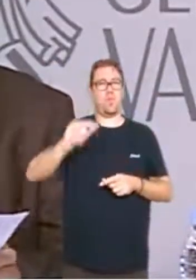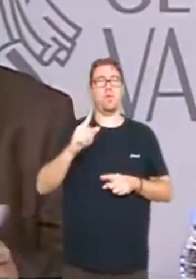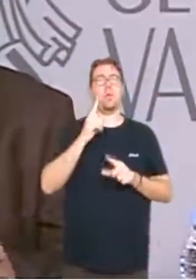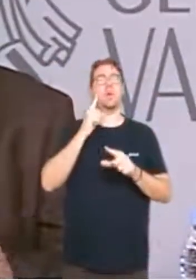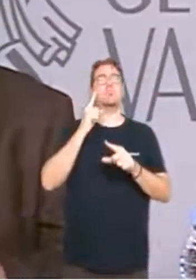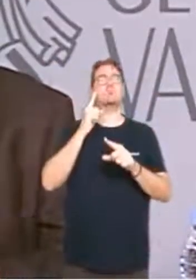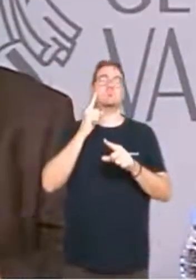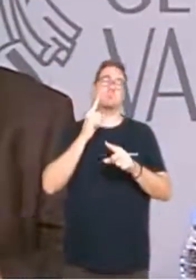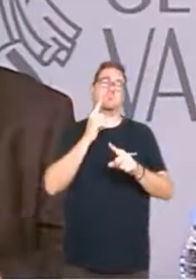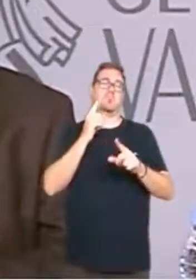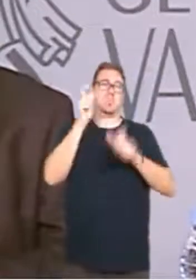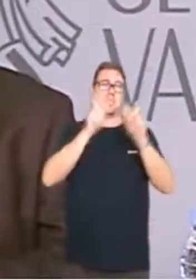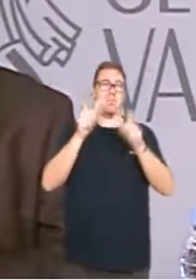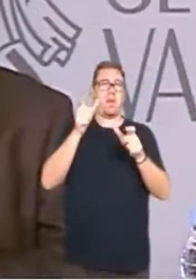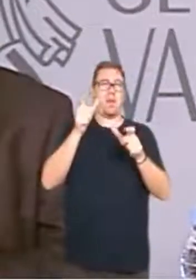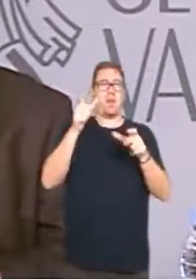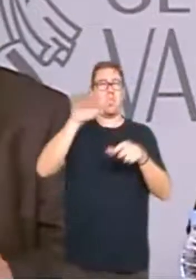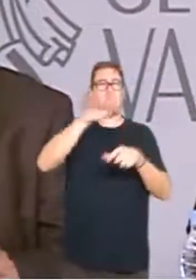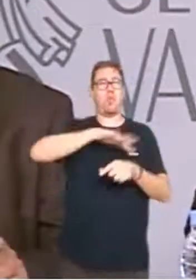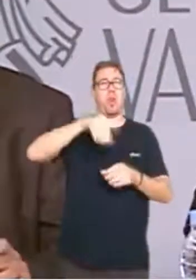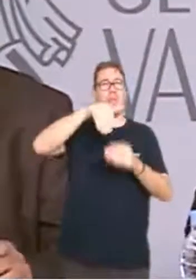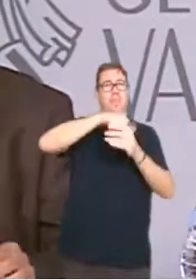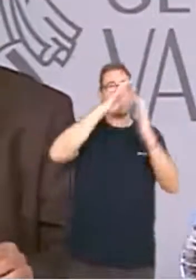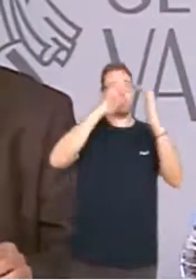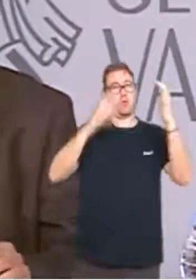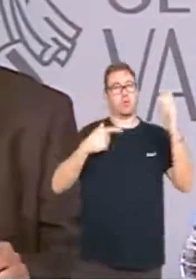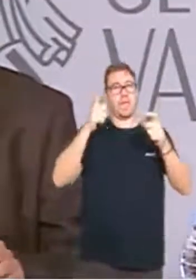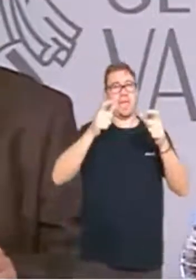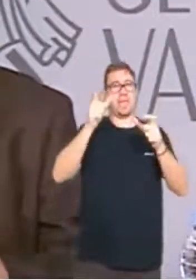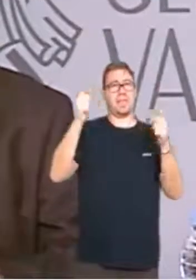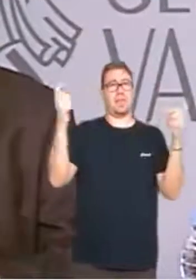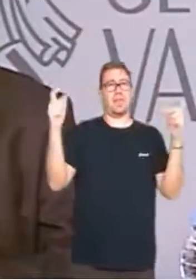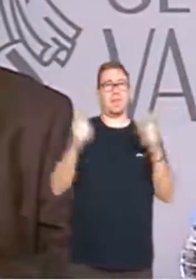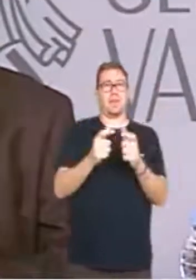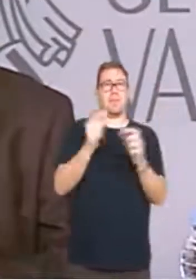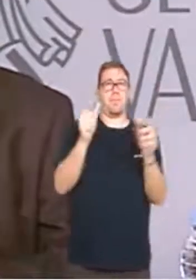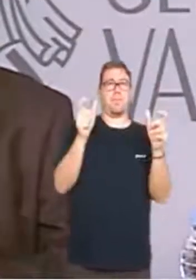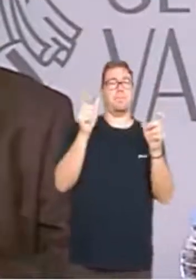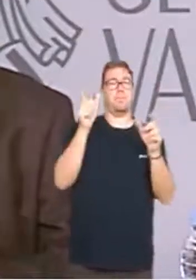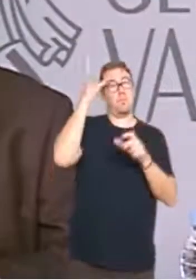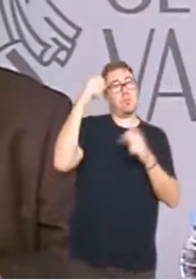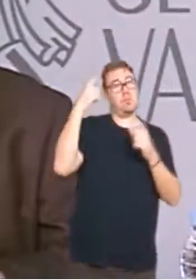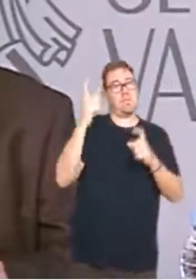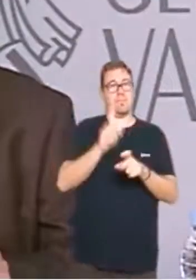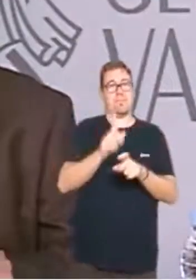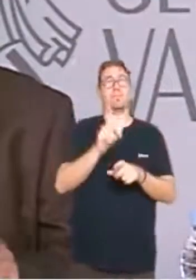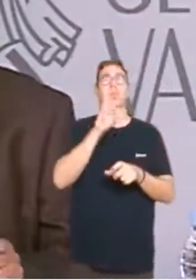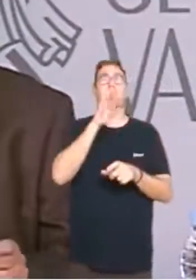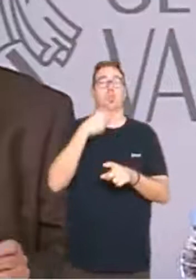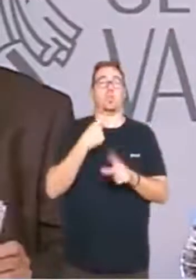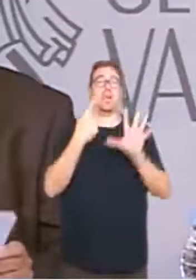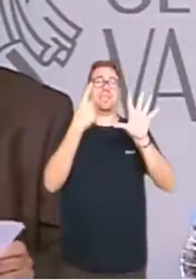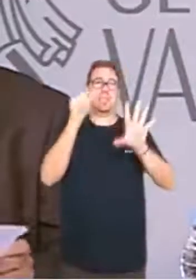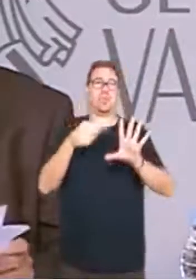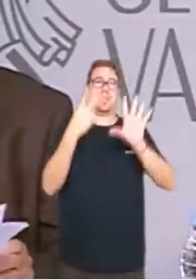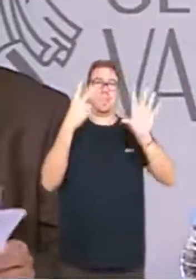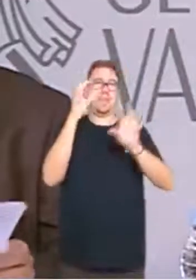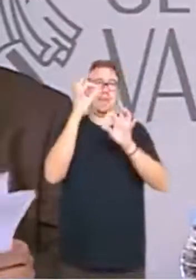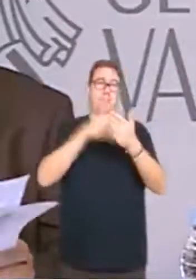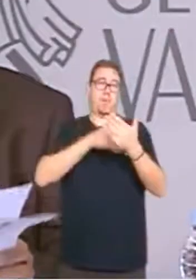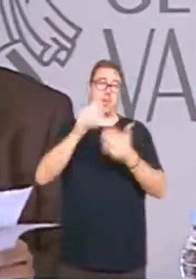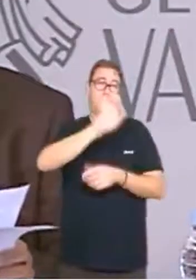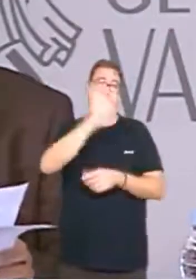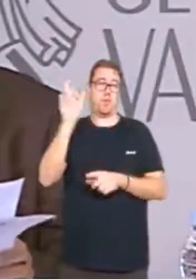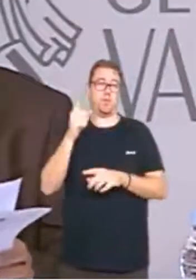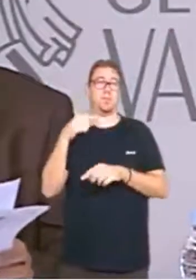desproblament en les zones interiors. per a això en 2018 hi ha una previsió de 7 milions per a realitzar polítiques per a pal·liar aquesta situació